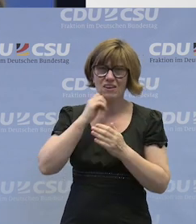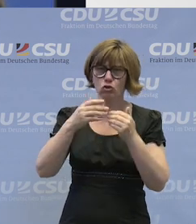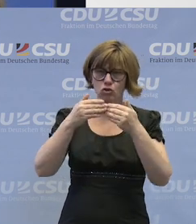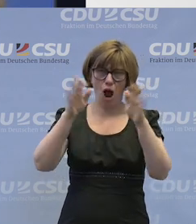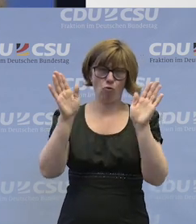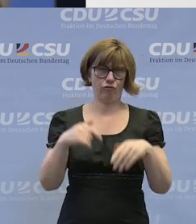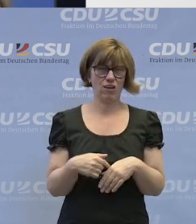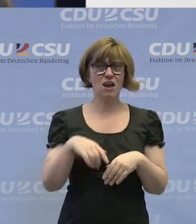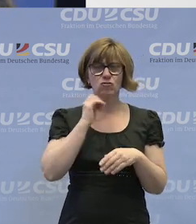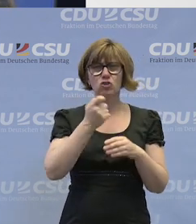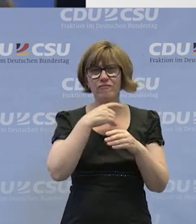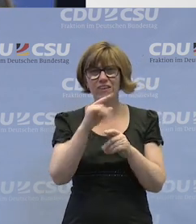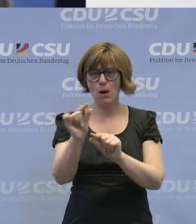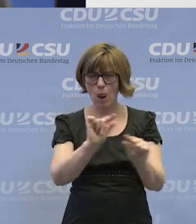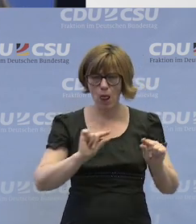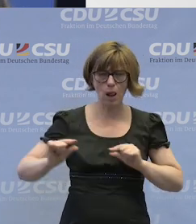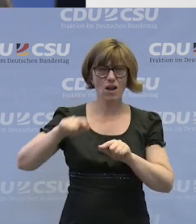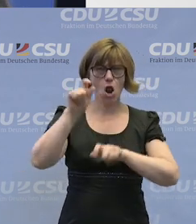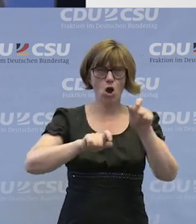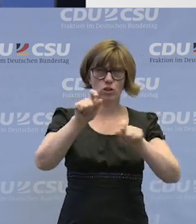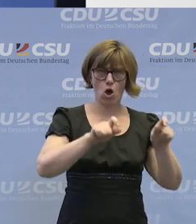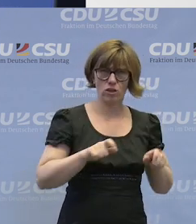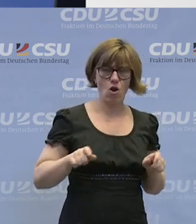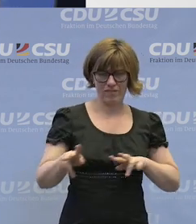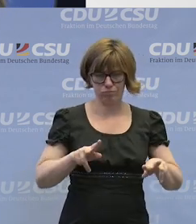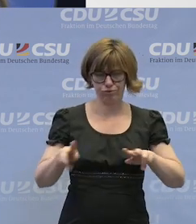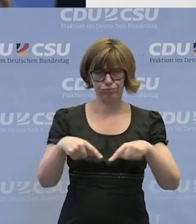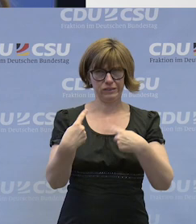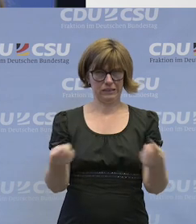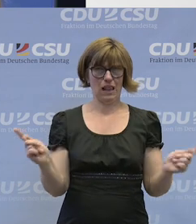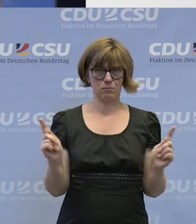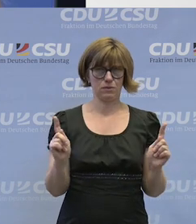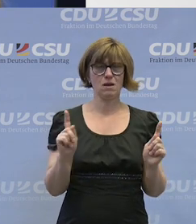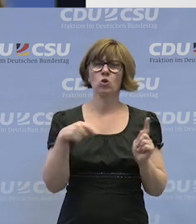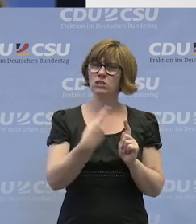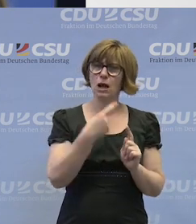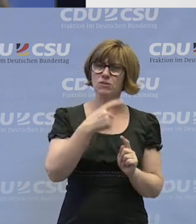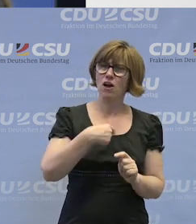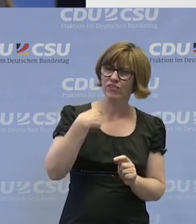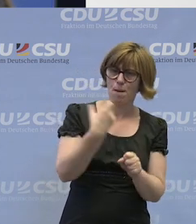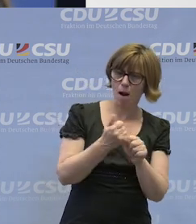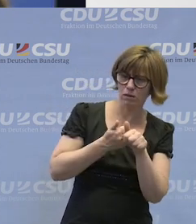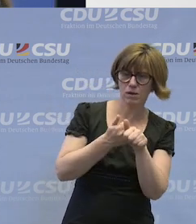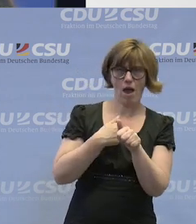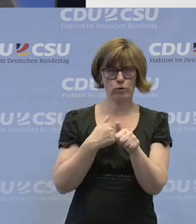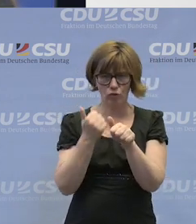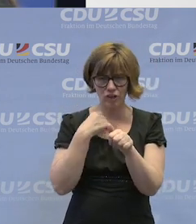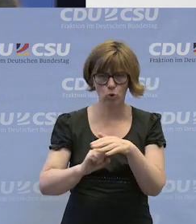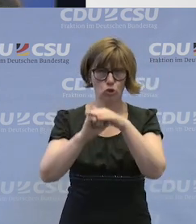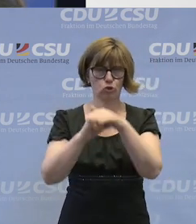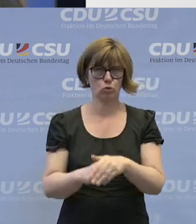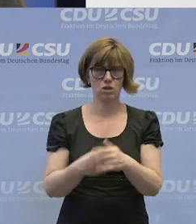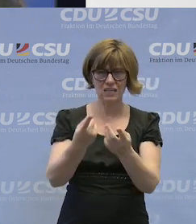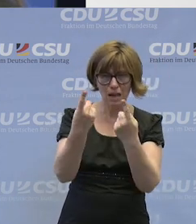aufbrechen. Ich möchte, dass es viele, viele kleine Leute gibt, Organisationen gibt, was weiß ich, sagen, hey, wir machen diese Begleitung. Wir unterstützen dabei.